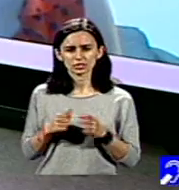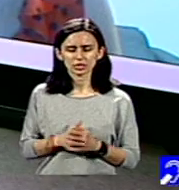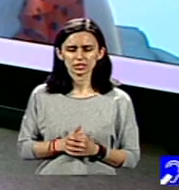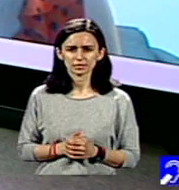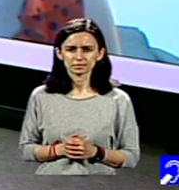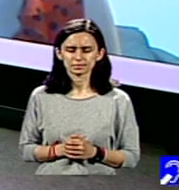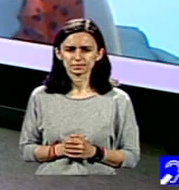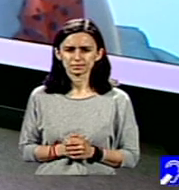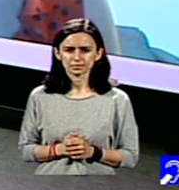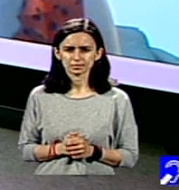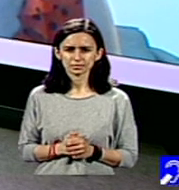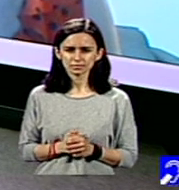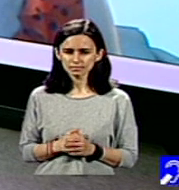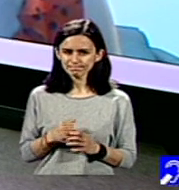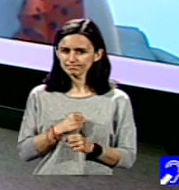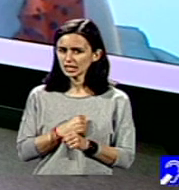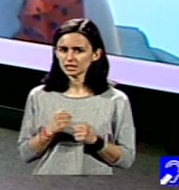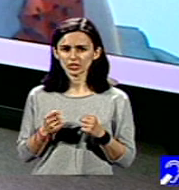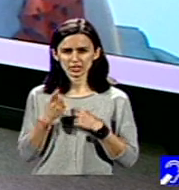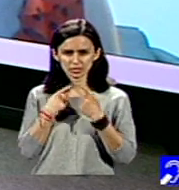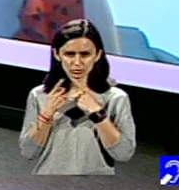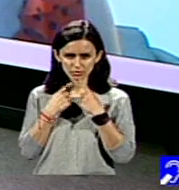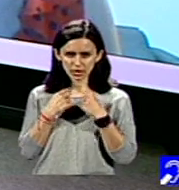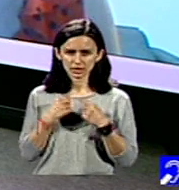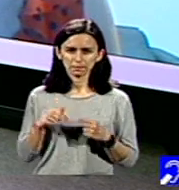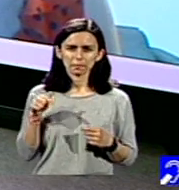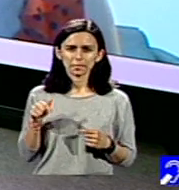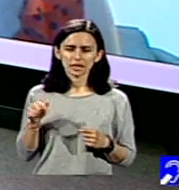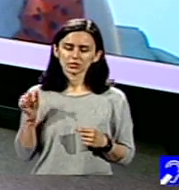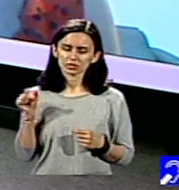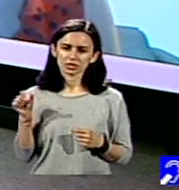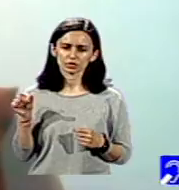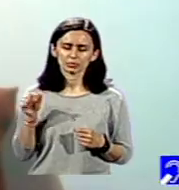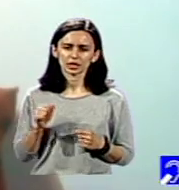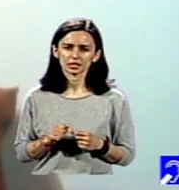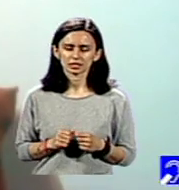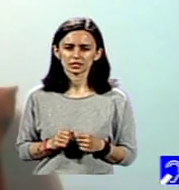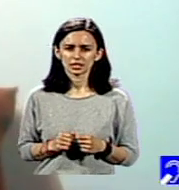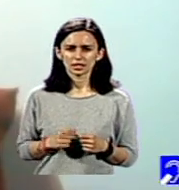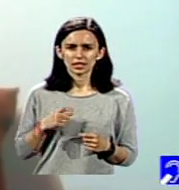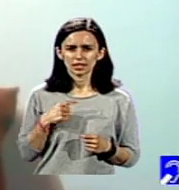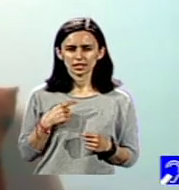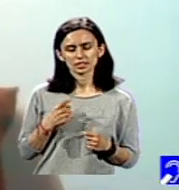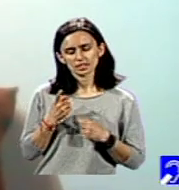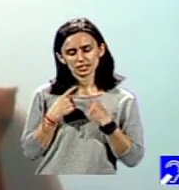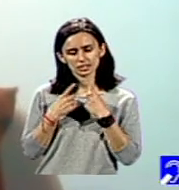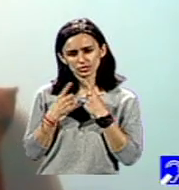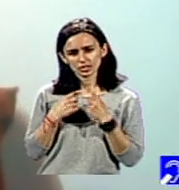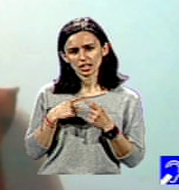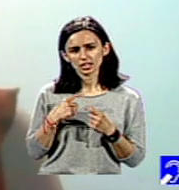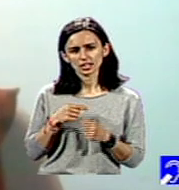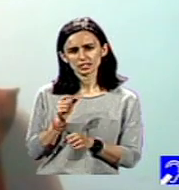rog, Andreea. Este foarte controversată discuția, așa cum ai văzut, este pusă în discuție, este